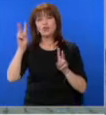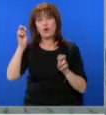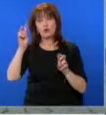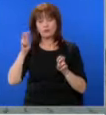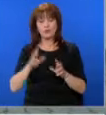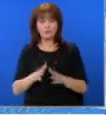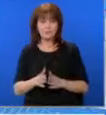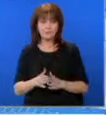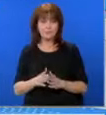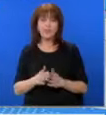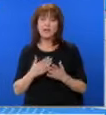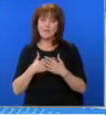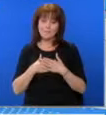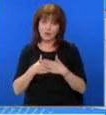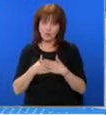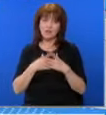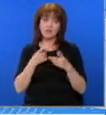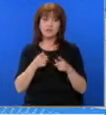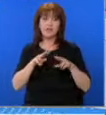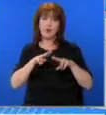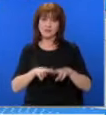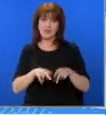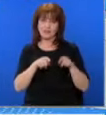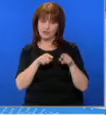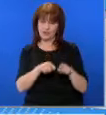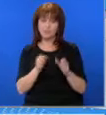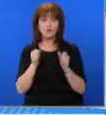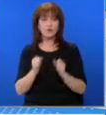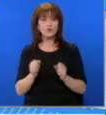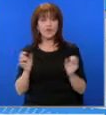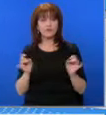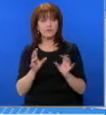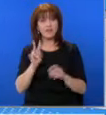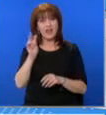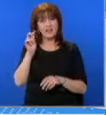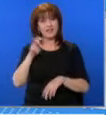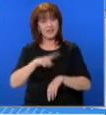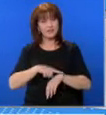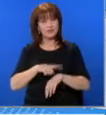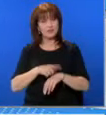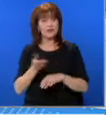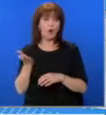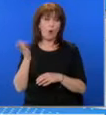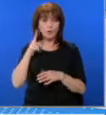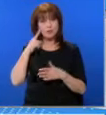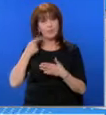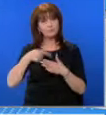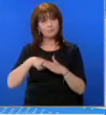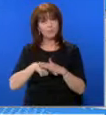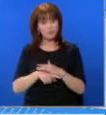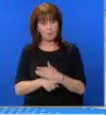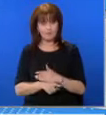от Димитровград. Иво, благодаря ти, ти оставаш там и очакваме в емисията в 20 часа повече подробности за хода на